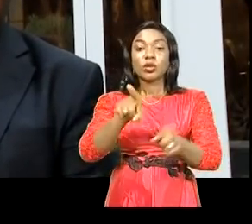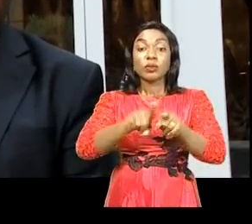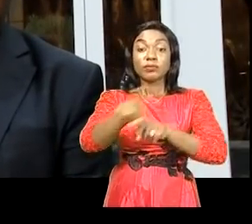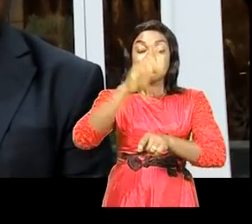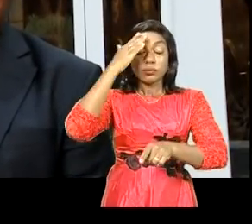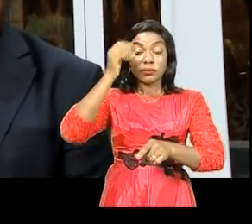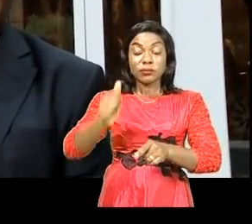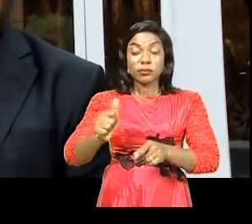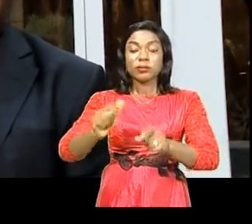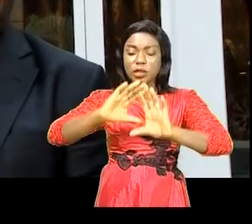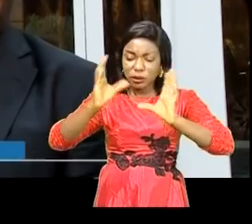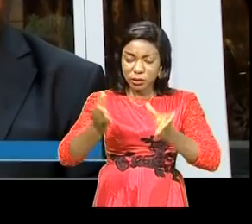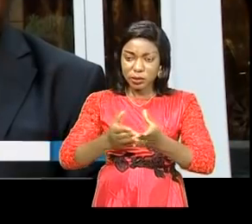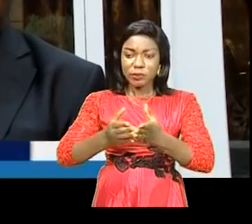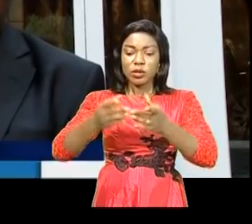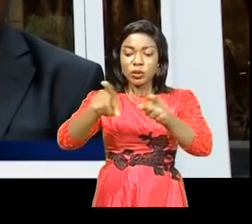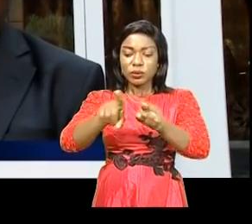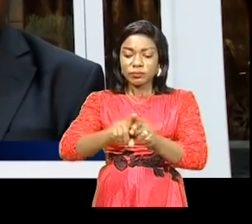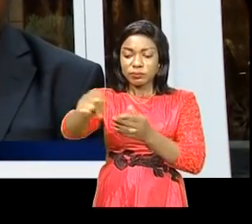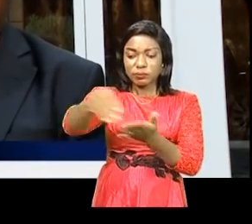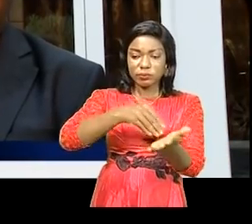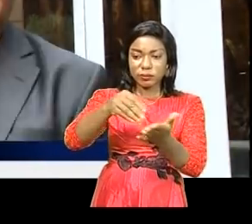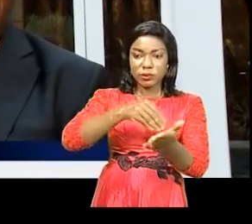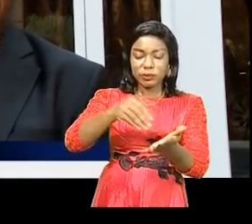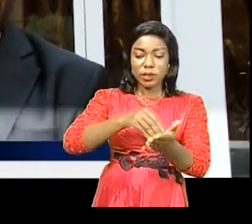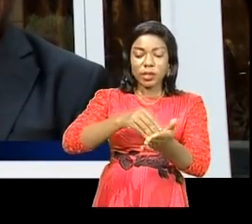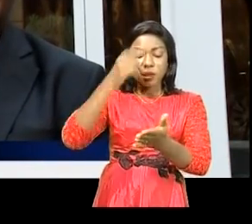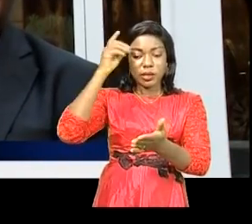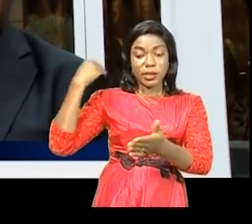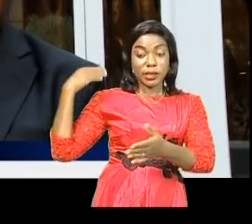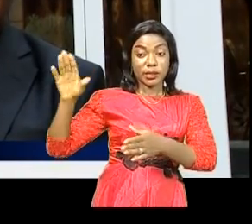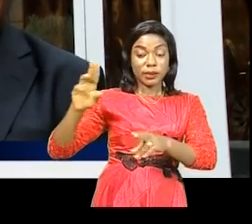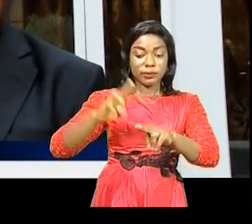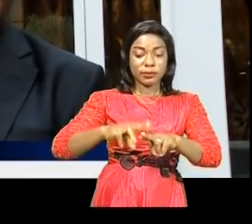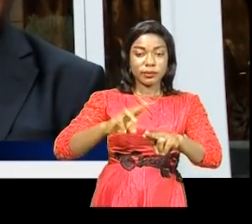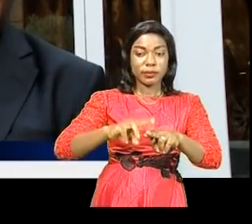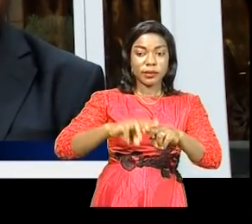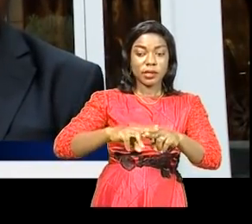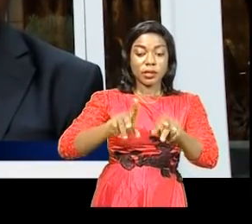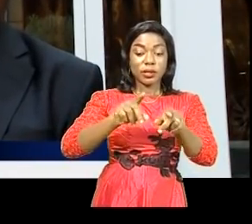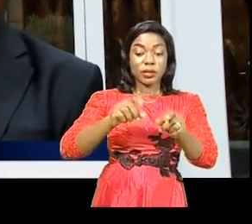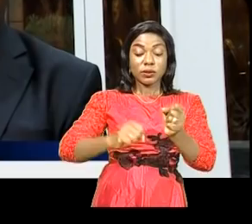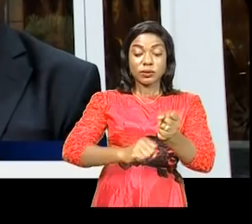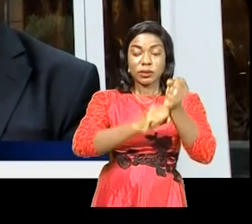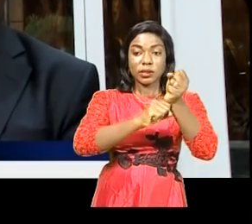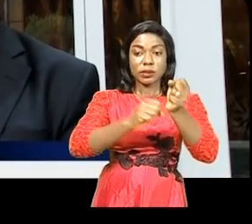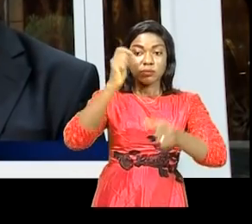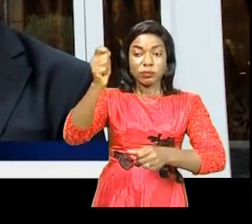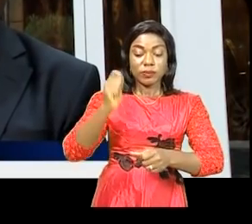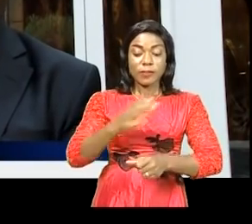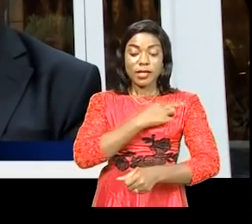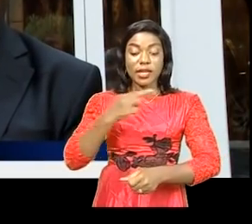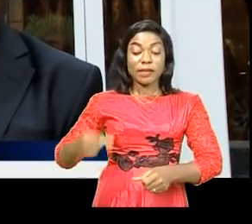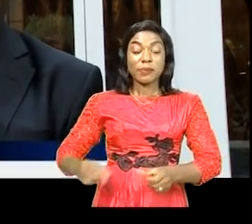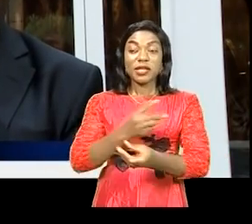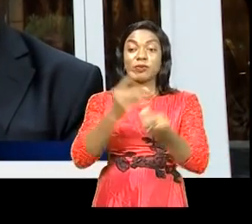à l'unanimité de contribuer à l'état de siège, c'est-à-dire à soutenir nos forces armées de la République